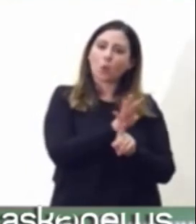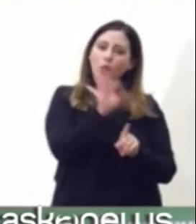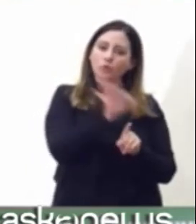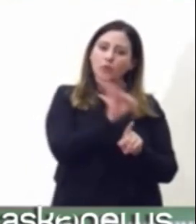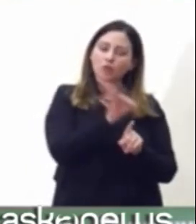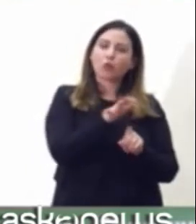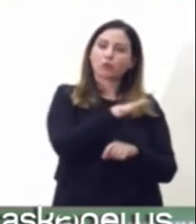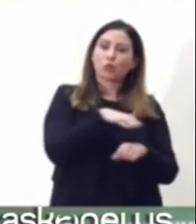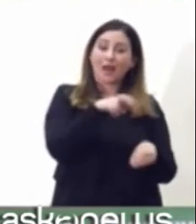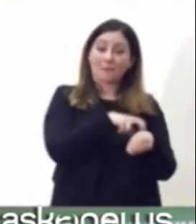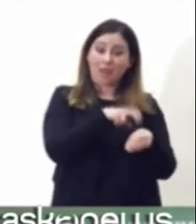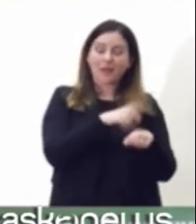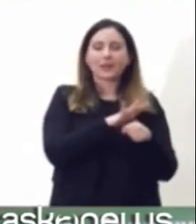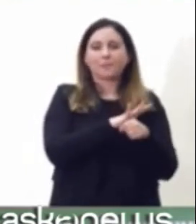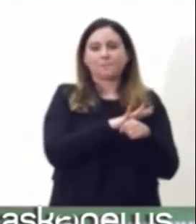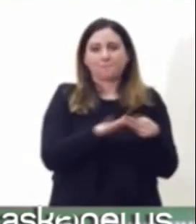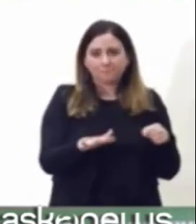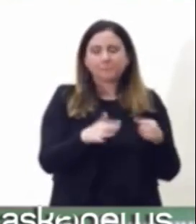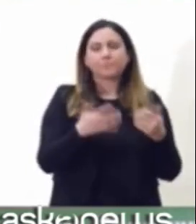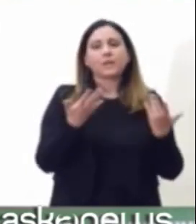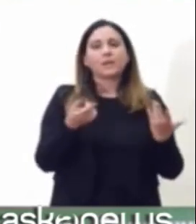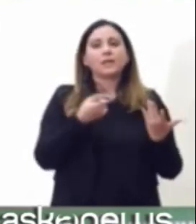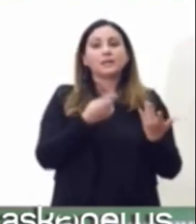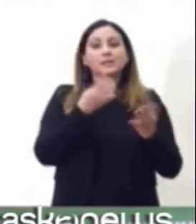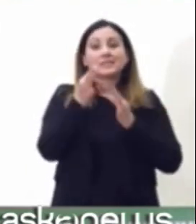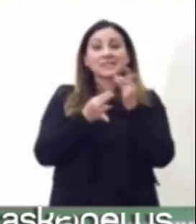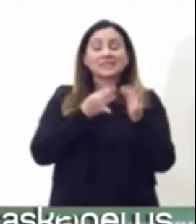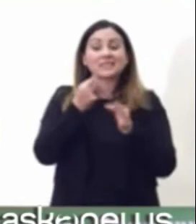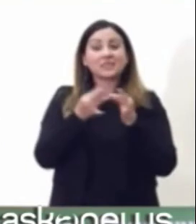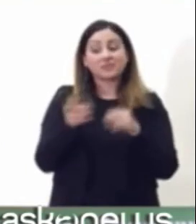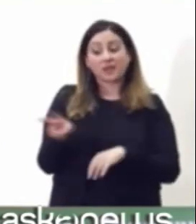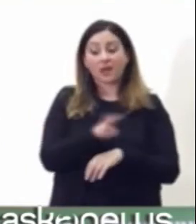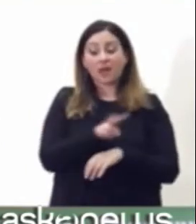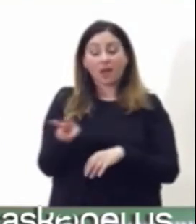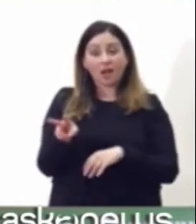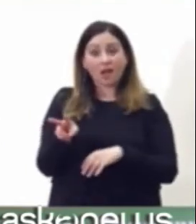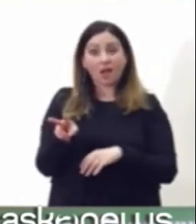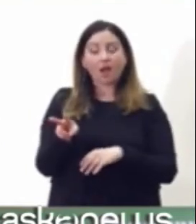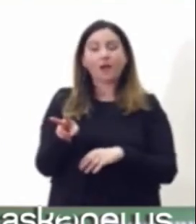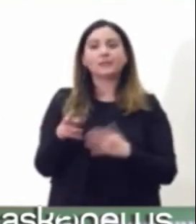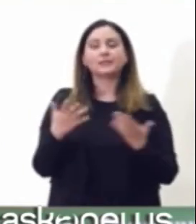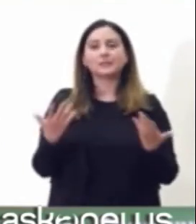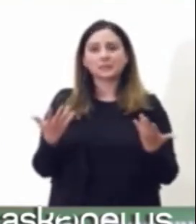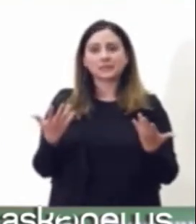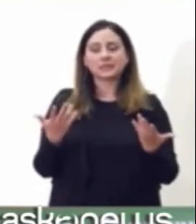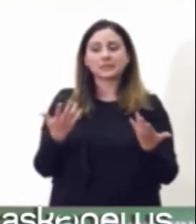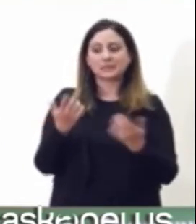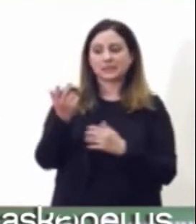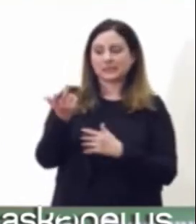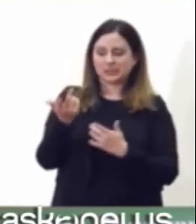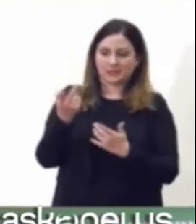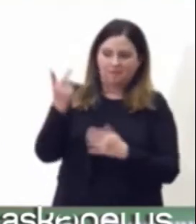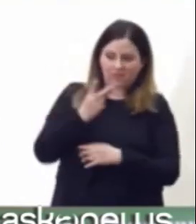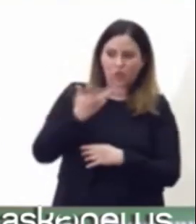posti letto di area medica. Questo ovviamente richiede da una parte da un segnale che le misure stanno